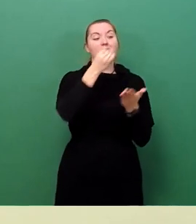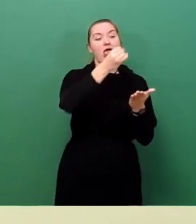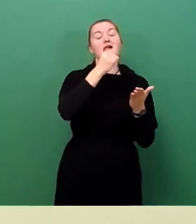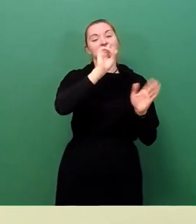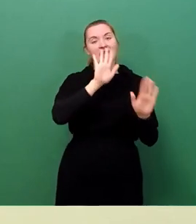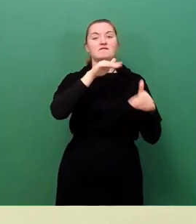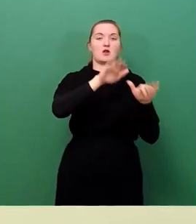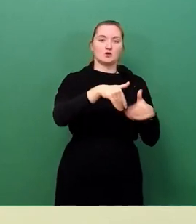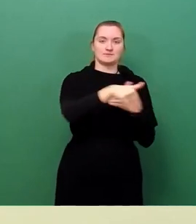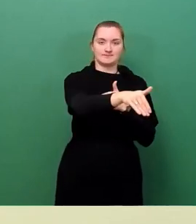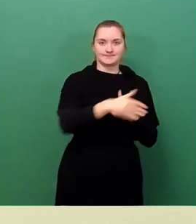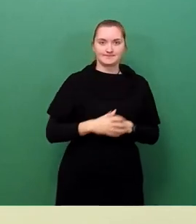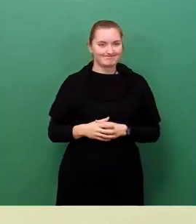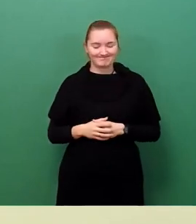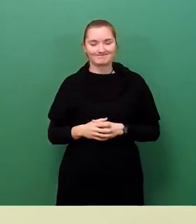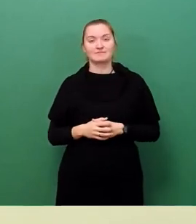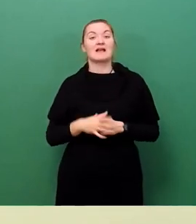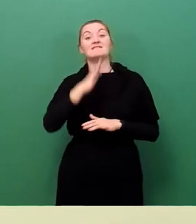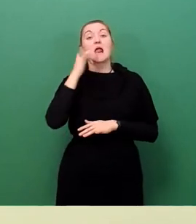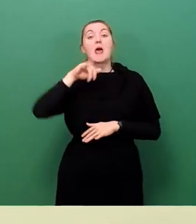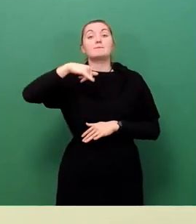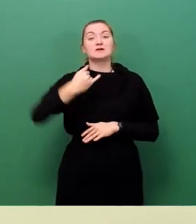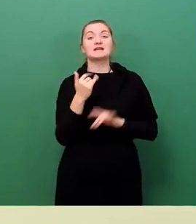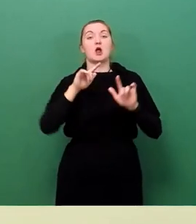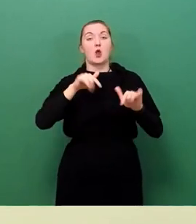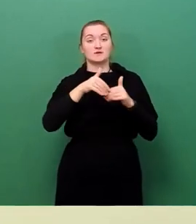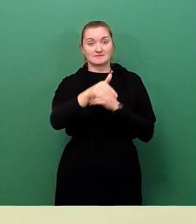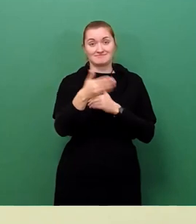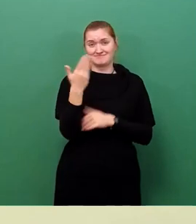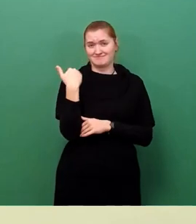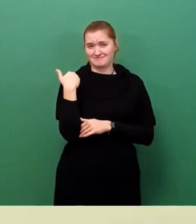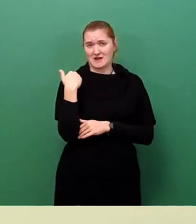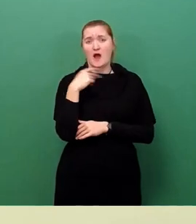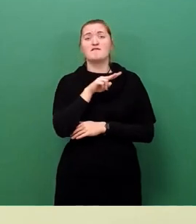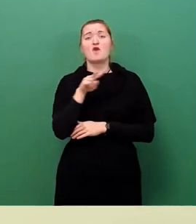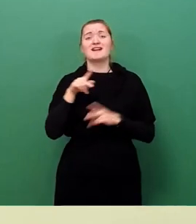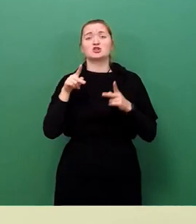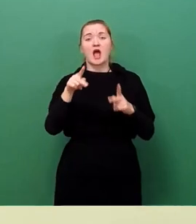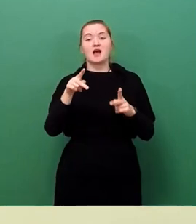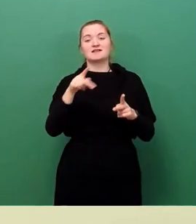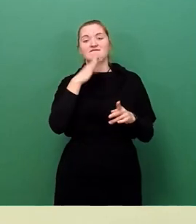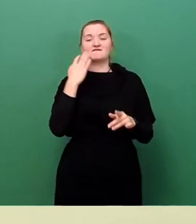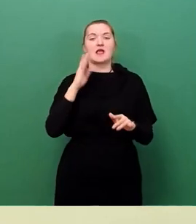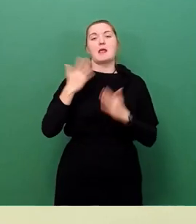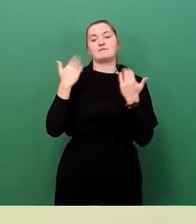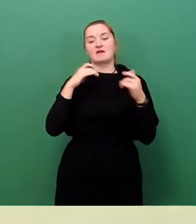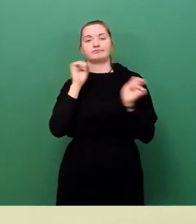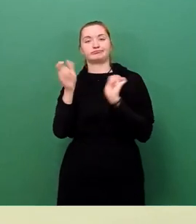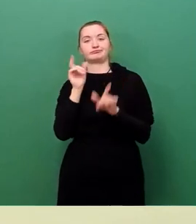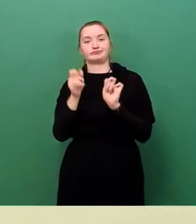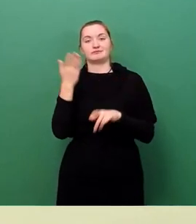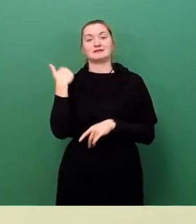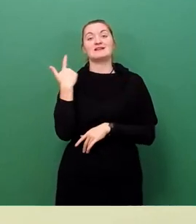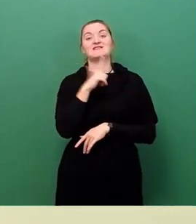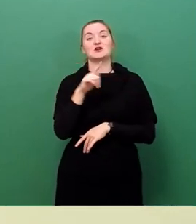Mehrere Projekte haben sich beworben auf besagtes Grundstück in der Vorwerkstraße. Fast ein Jahr später, Ende 2020, erhielt eines der Wohnprojekte